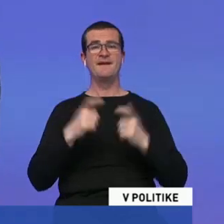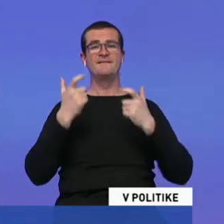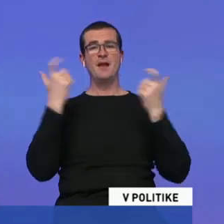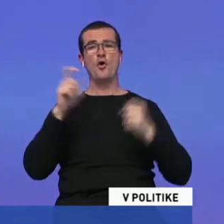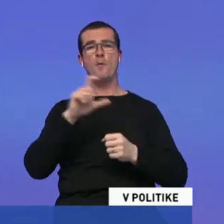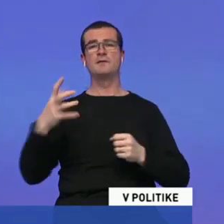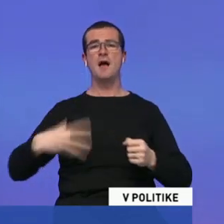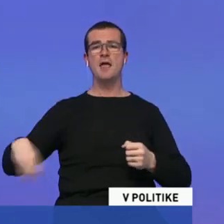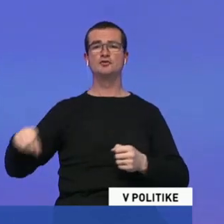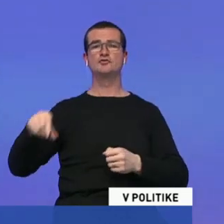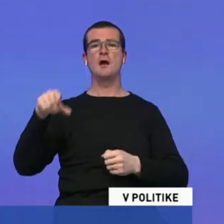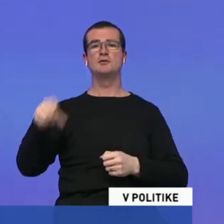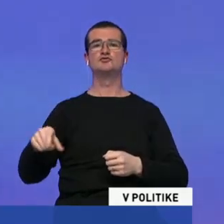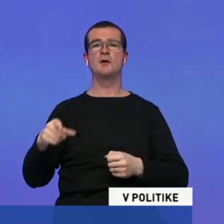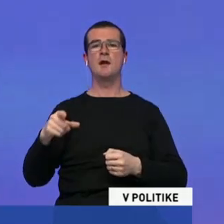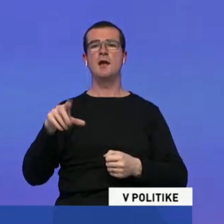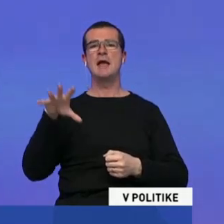obvinil lišku, lovi sietky.